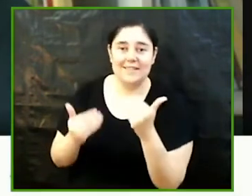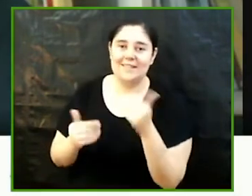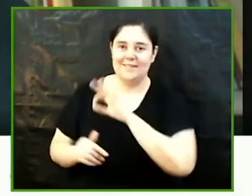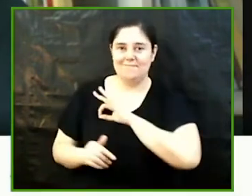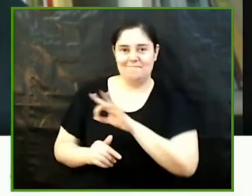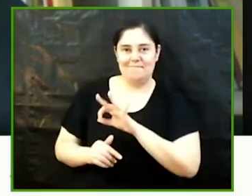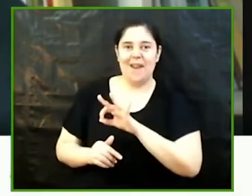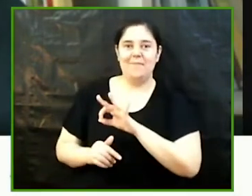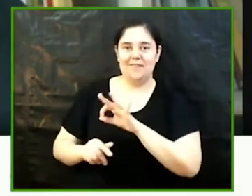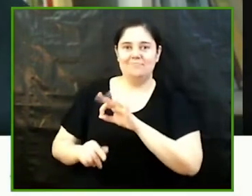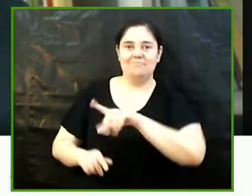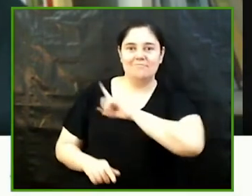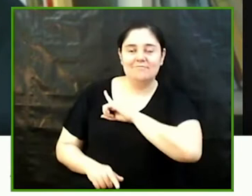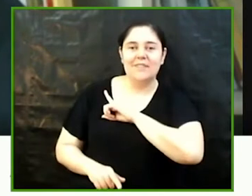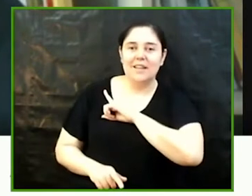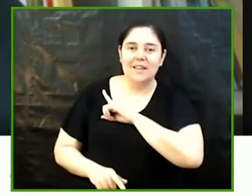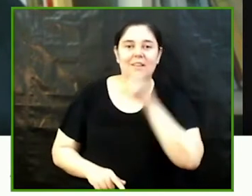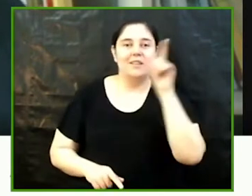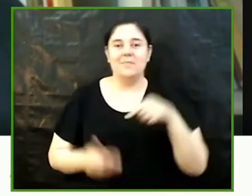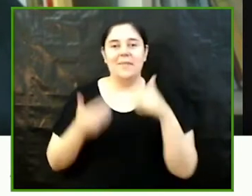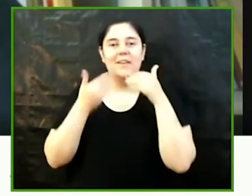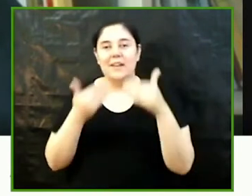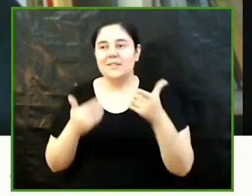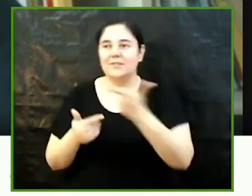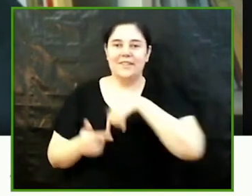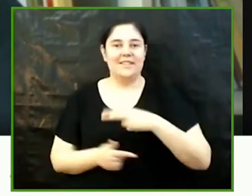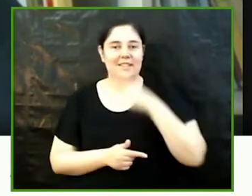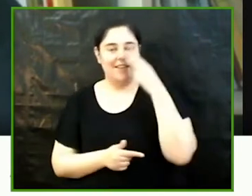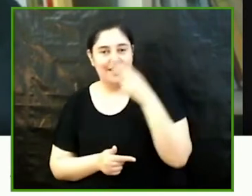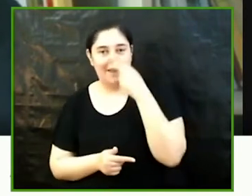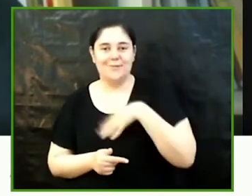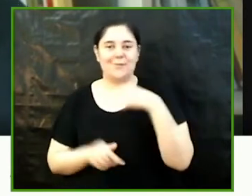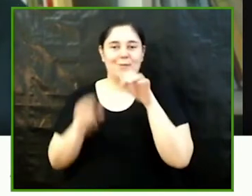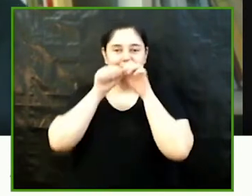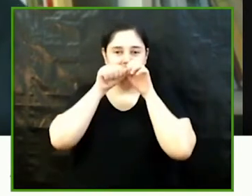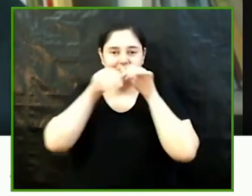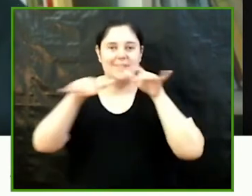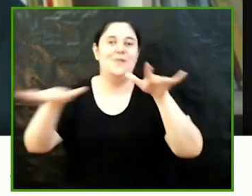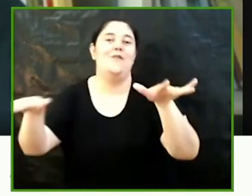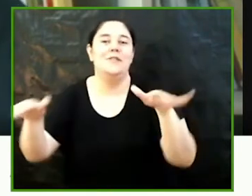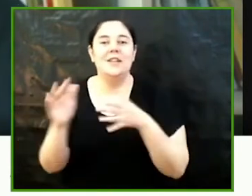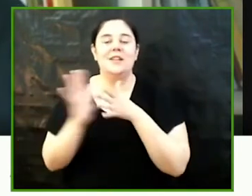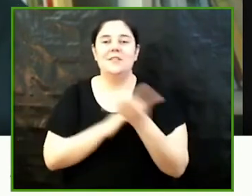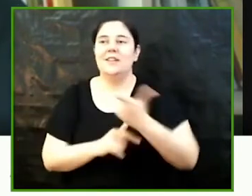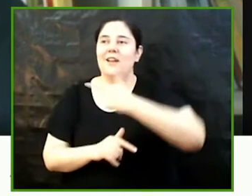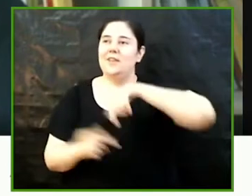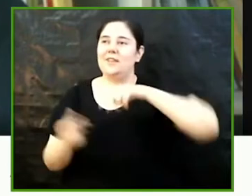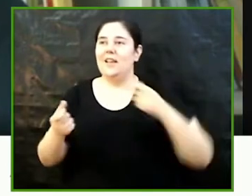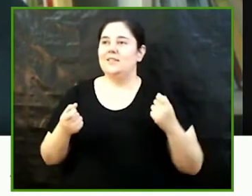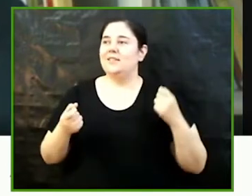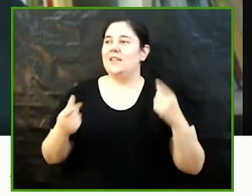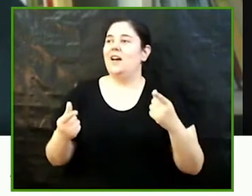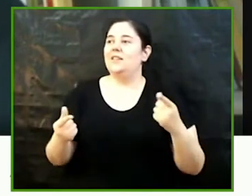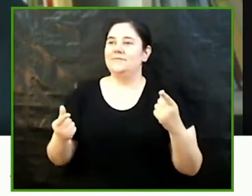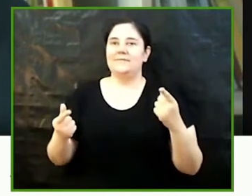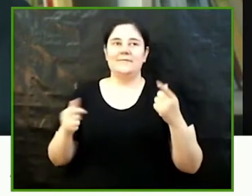així com l'oportunitat de difondre els nostres interessos i d'aquesta manera fer una mica més conscient els que ens